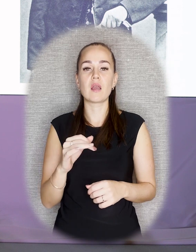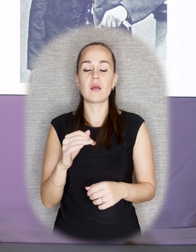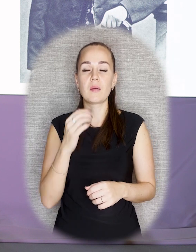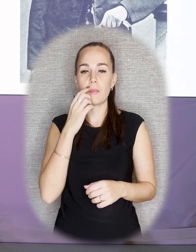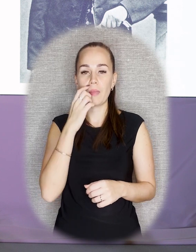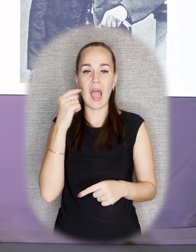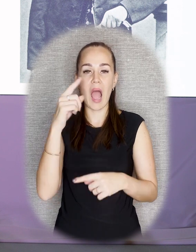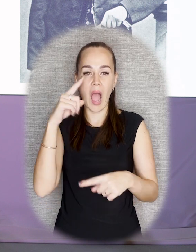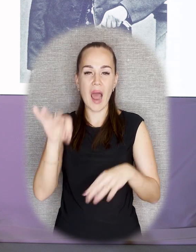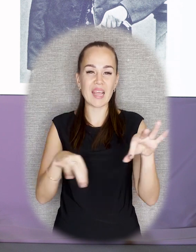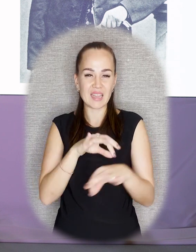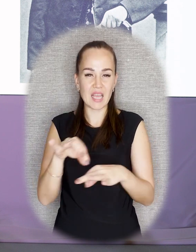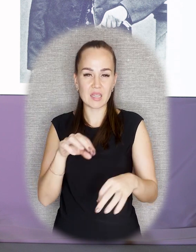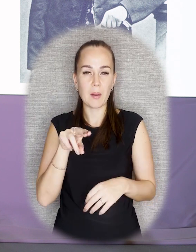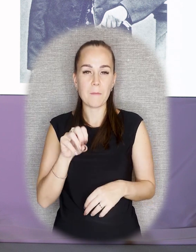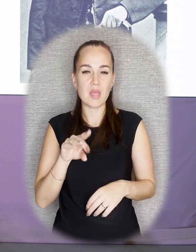утверждался